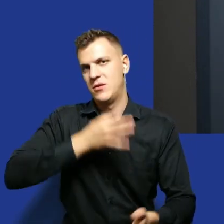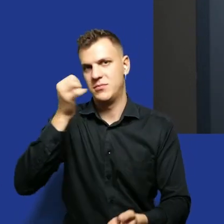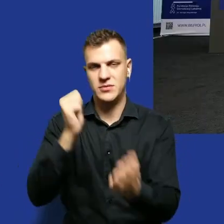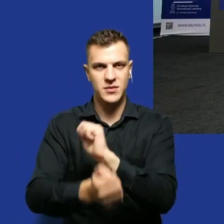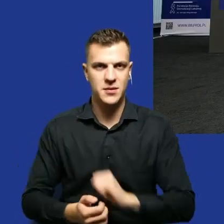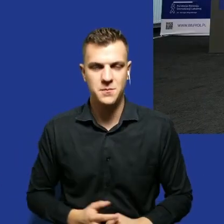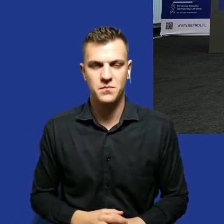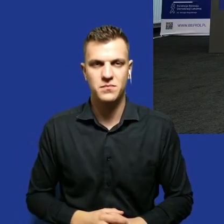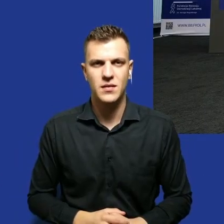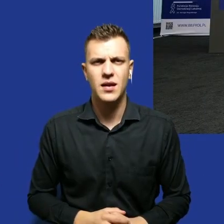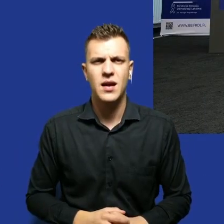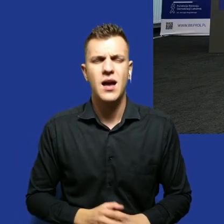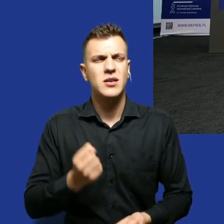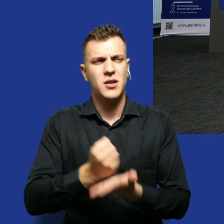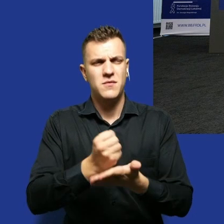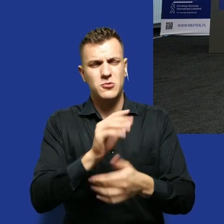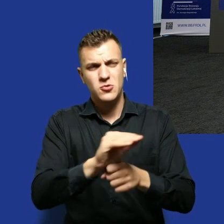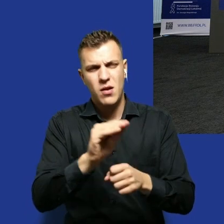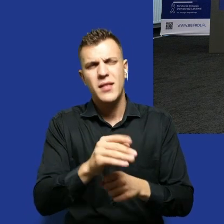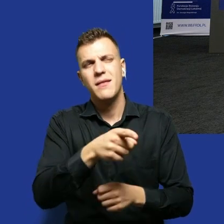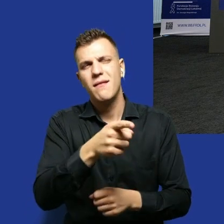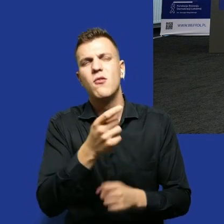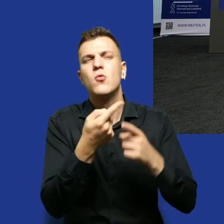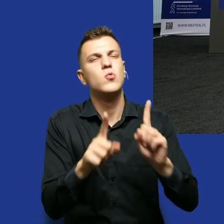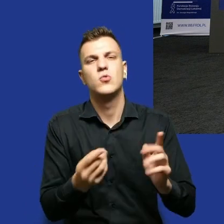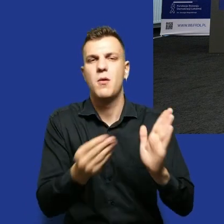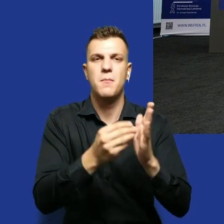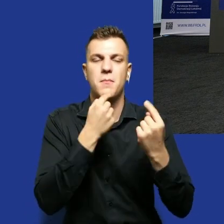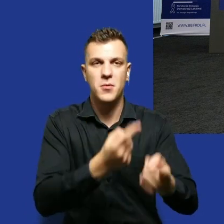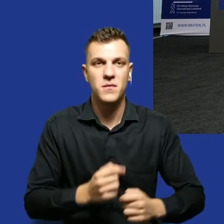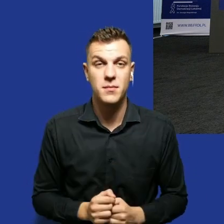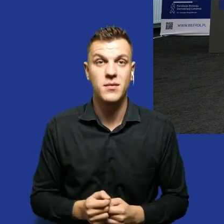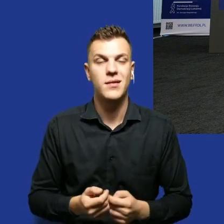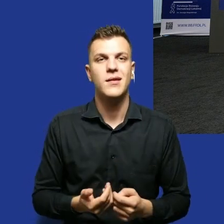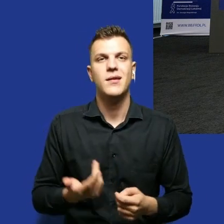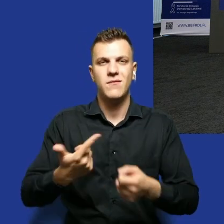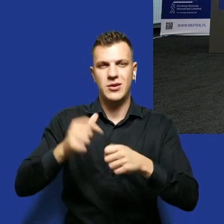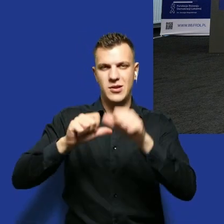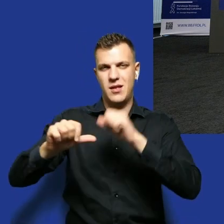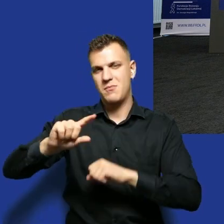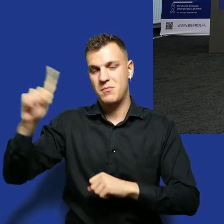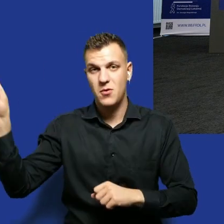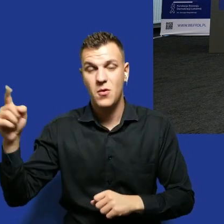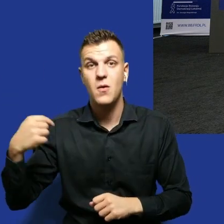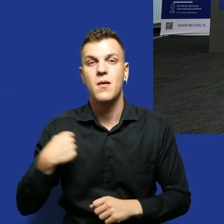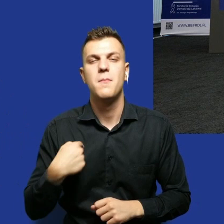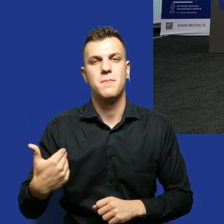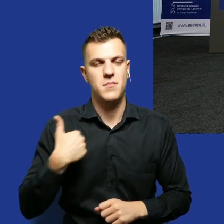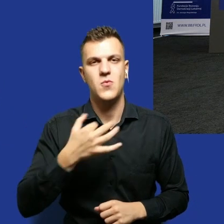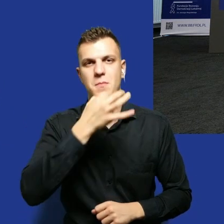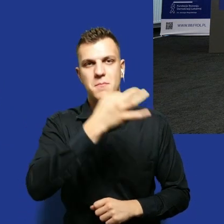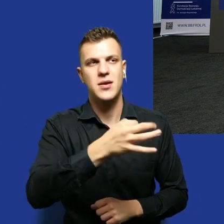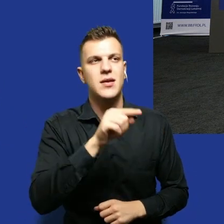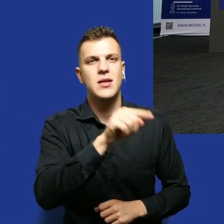To o tym szkoleniu to tylko krótka anegdota. Sprzed 20 lat, kiedy sama kiedyś zapytałam w